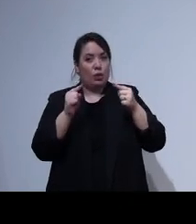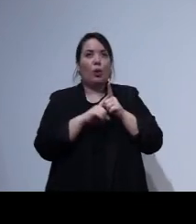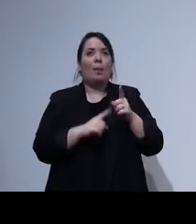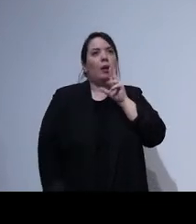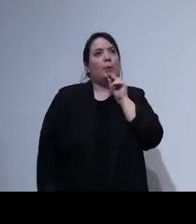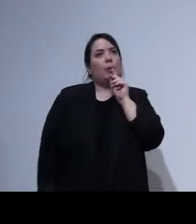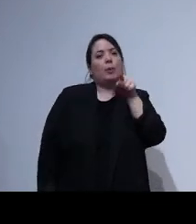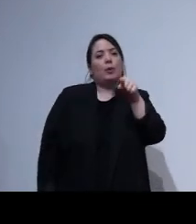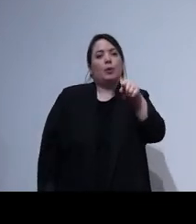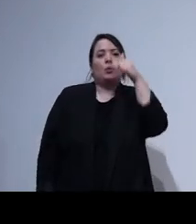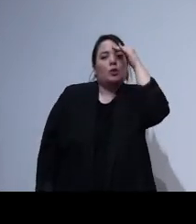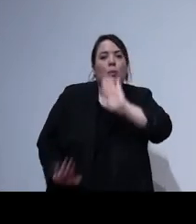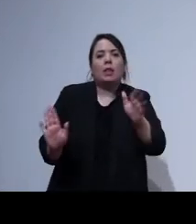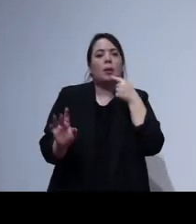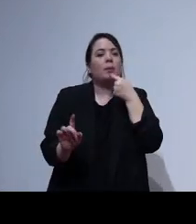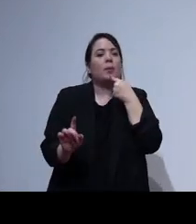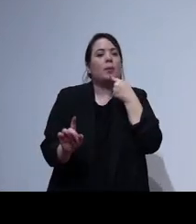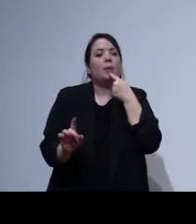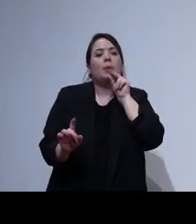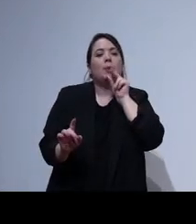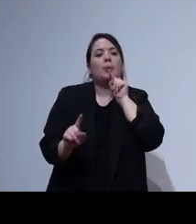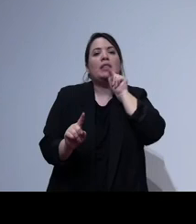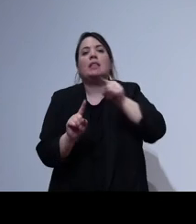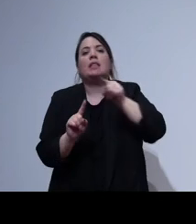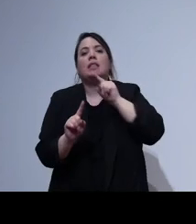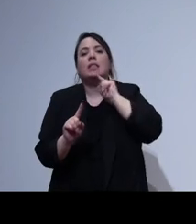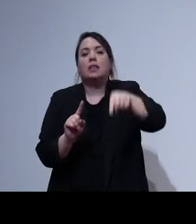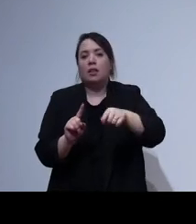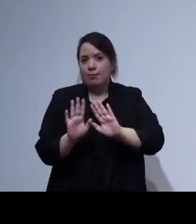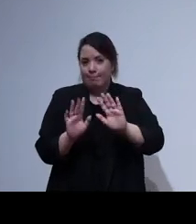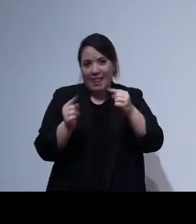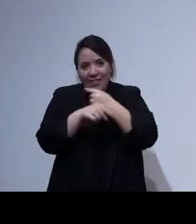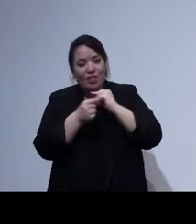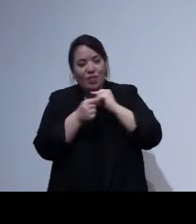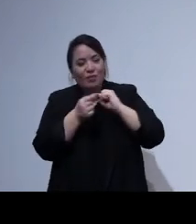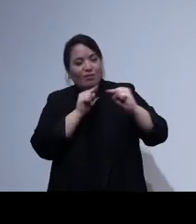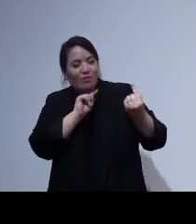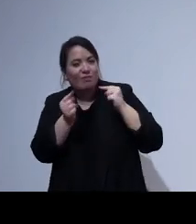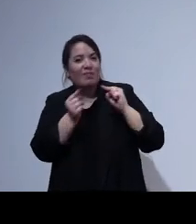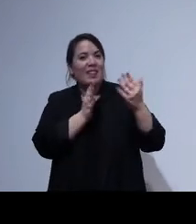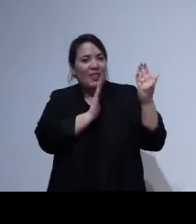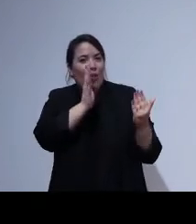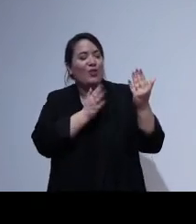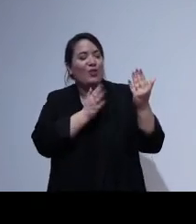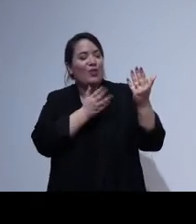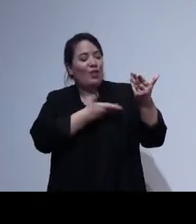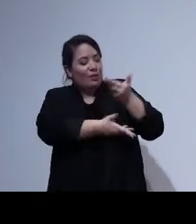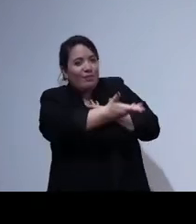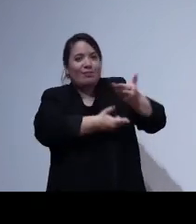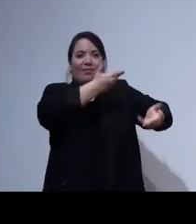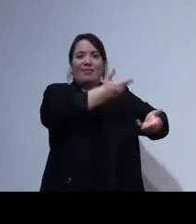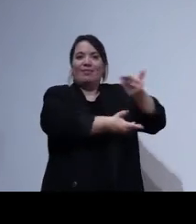un'occasione per arricchirsi sull'argomento per conoscere nuovi